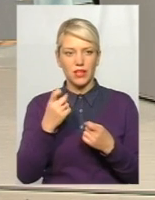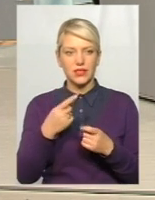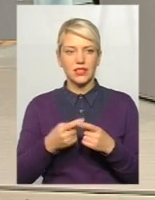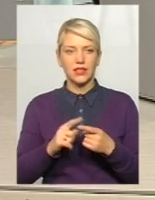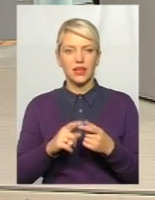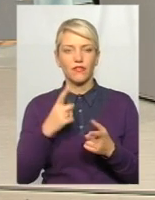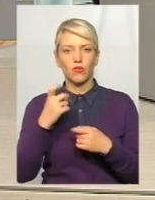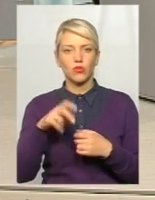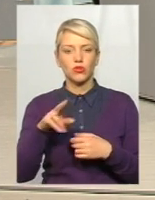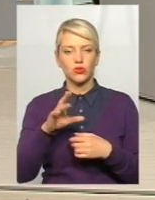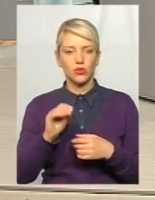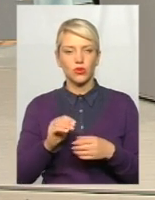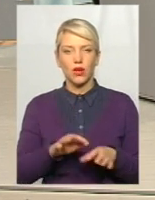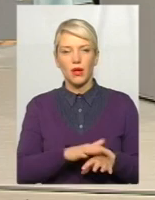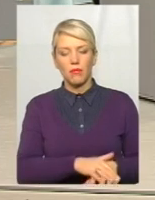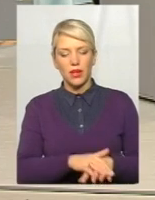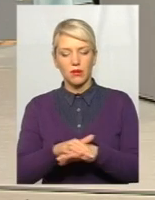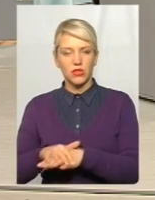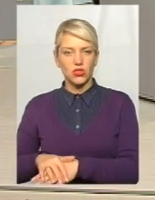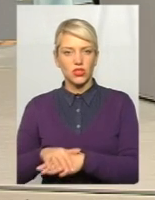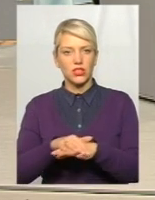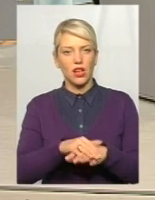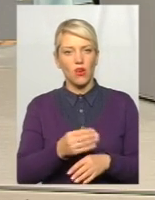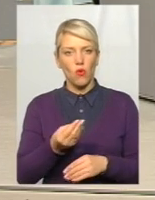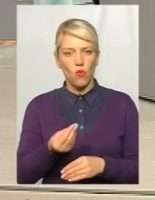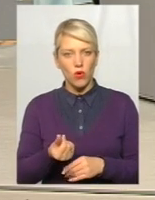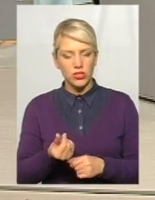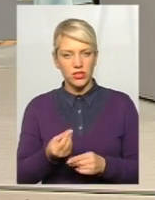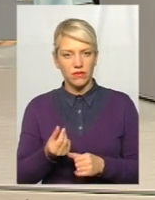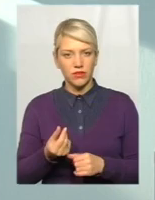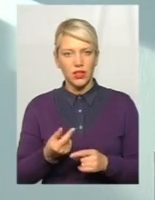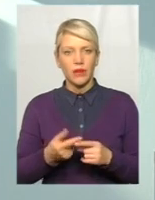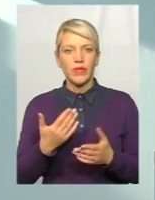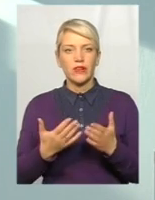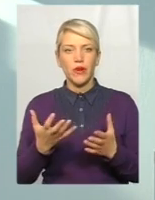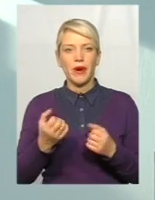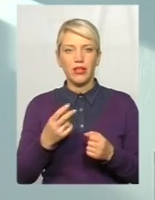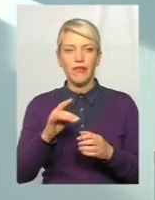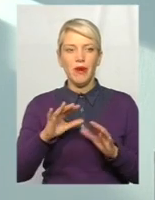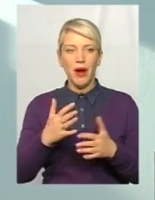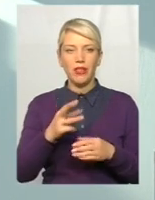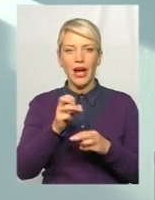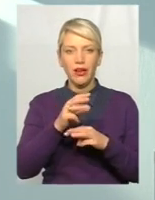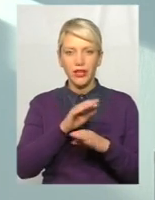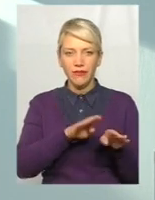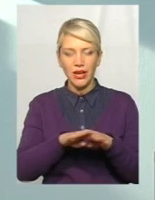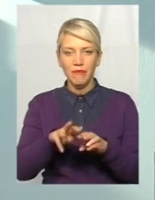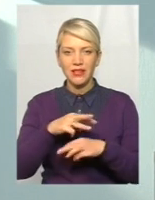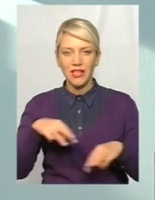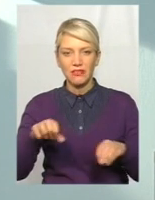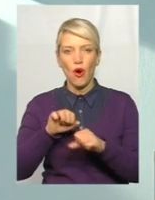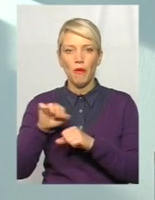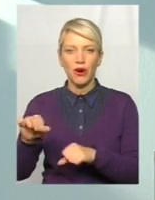щодо переміщення коштів за переміщення людей. Якщо брати, наприклад, випадок на рівні Міністерства, наприклад, оборони, то навіщо